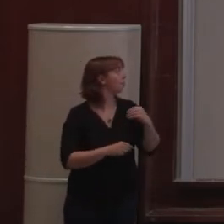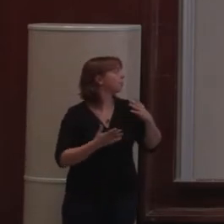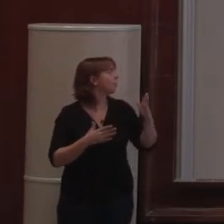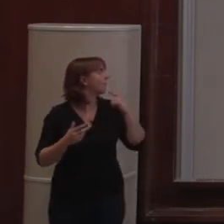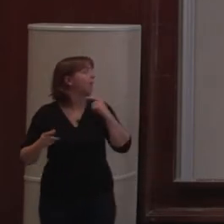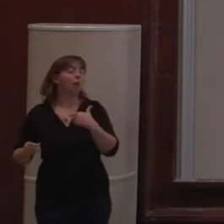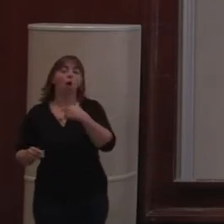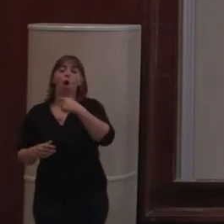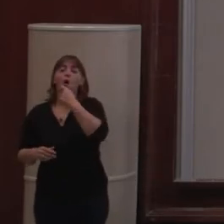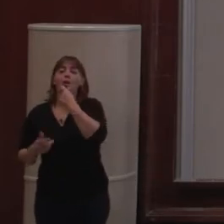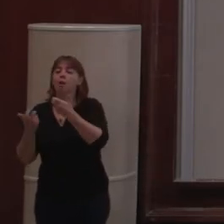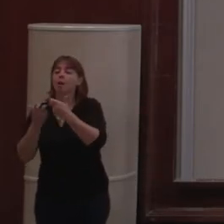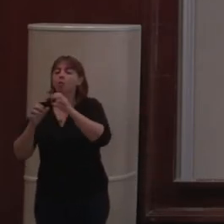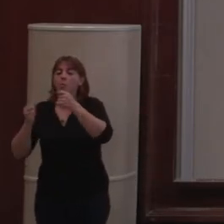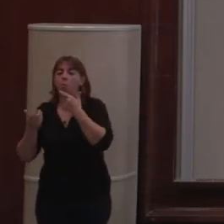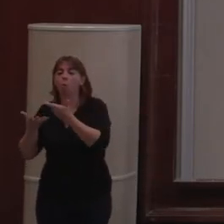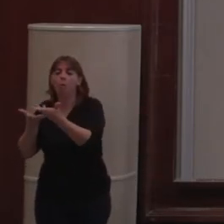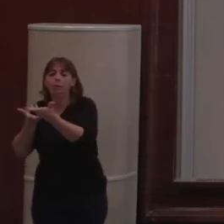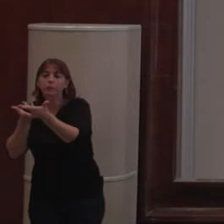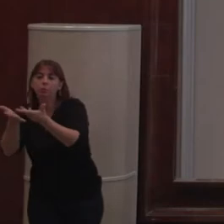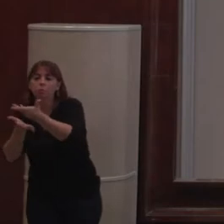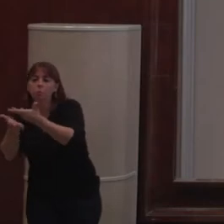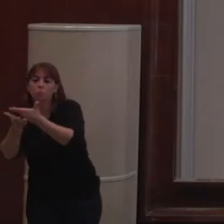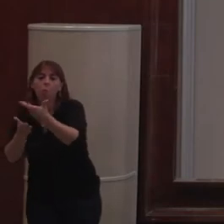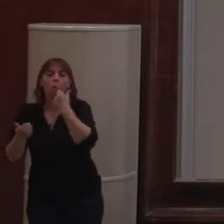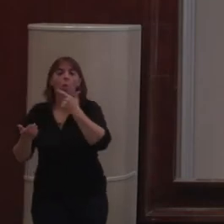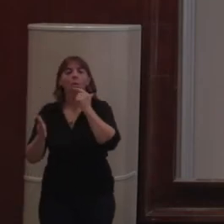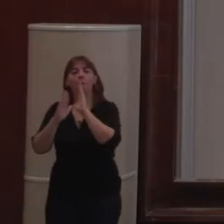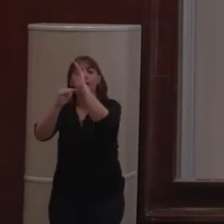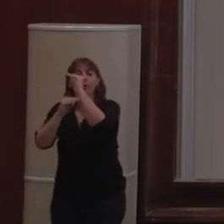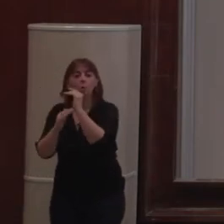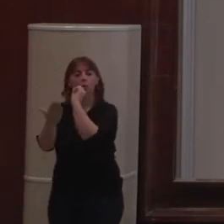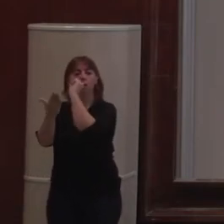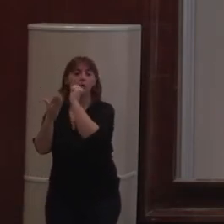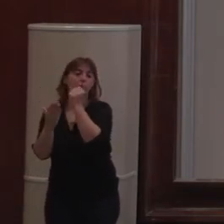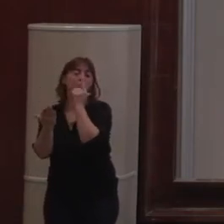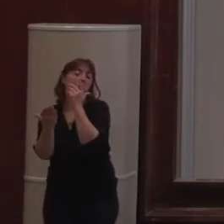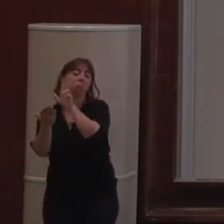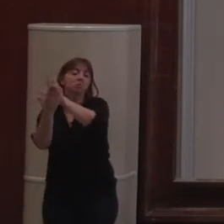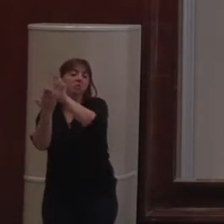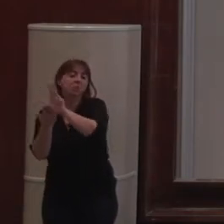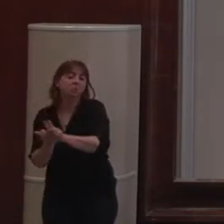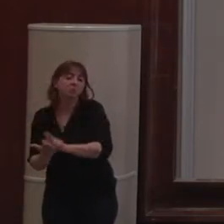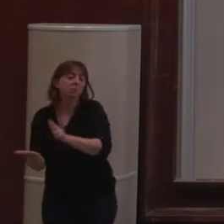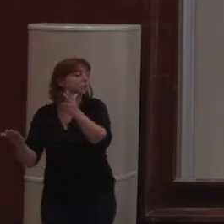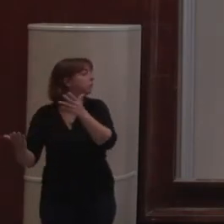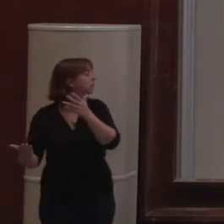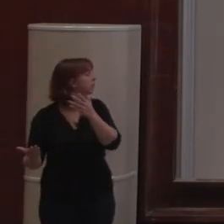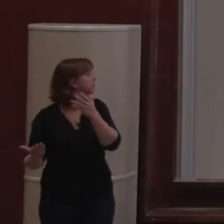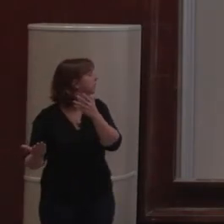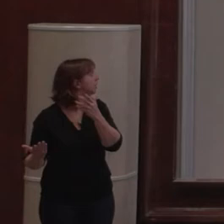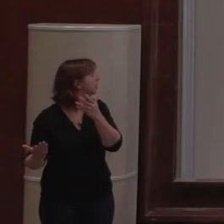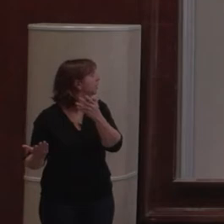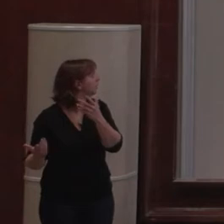va dire que sur une recette, on peut faire des discussions, on peut rajouter des tags pour catégoriser. Et puis, qu-ce qu'on va voir ? Oui, une image